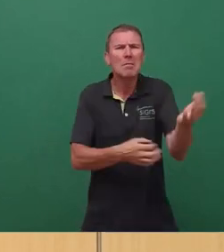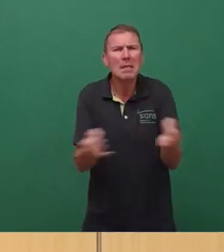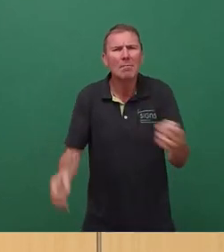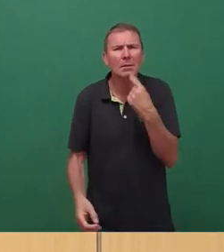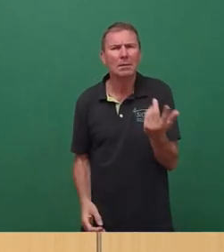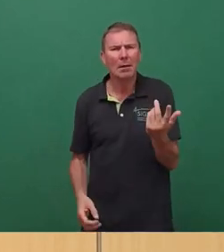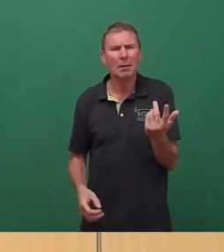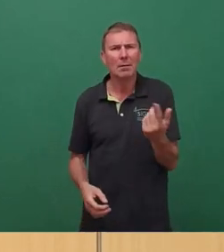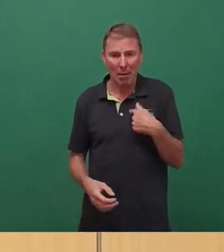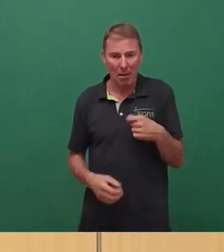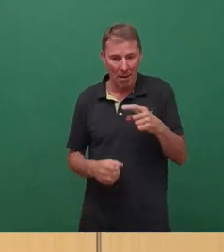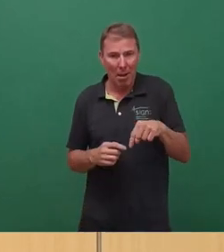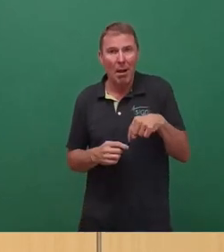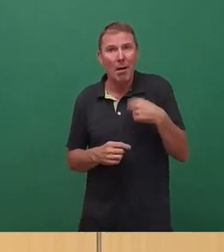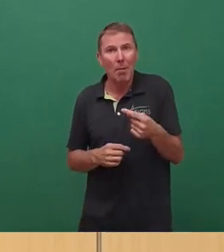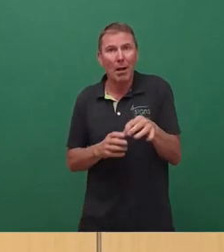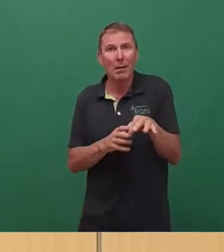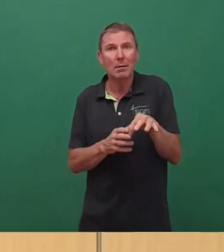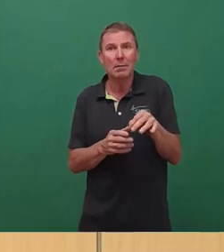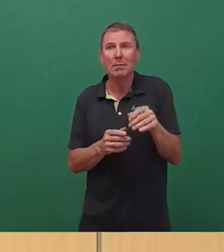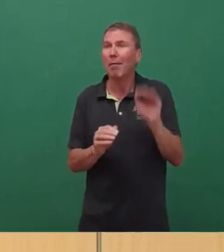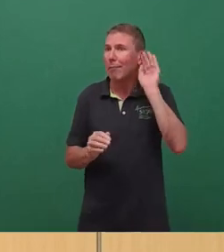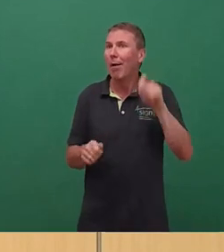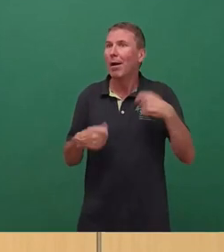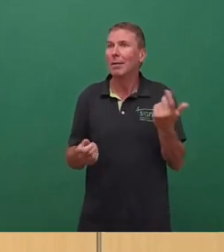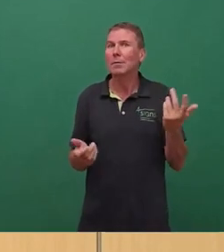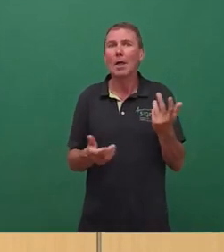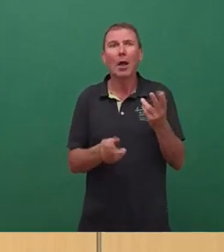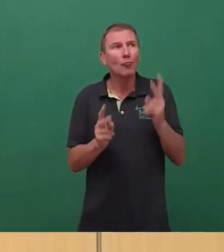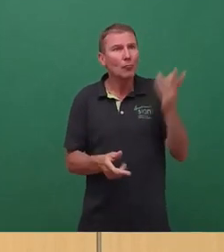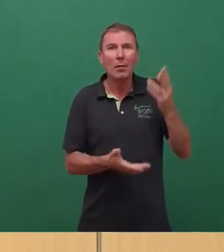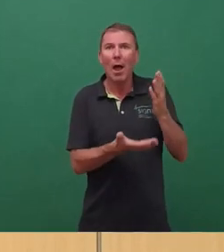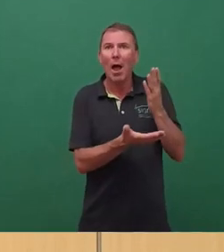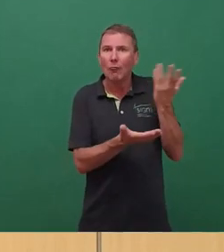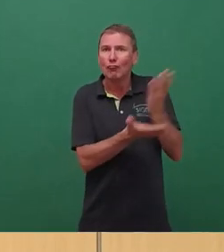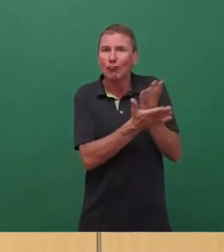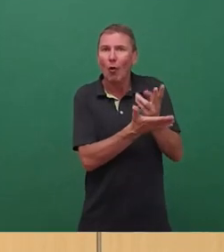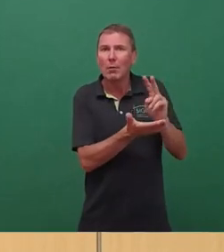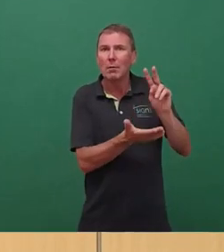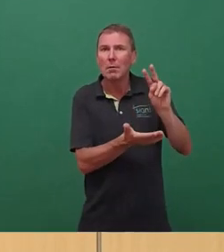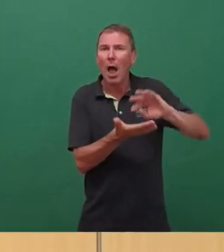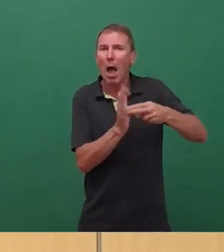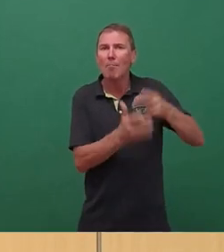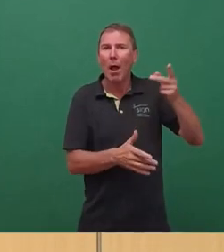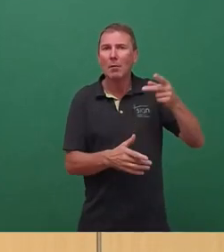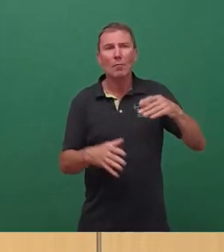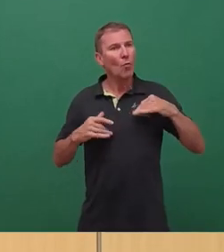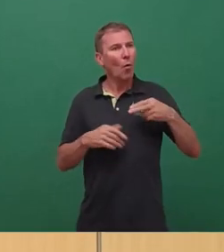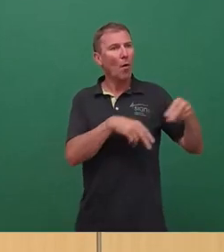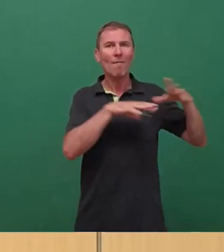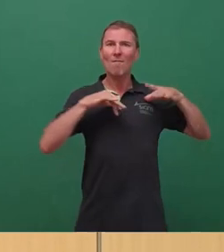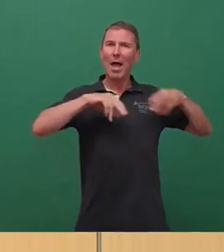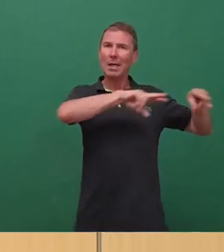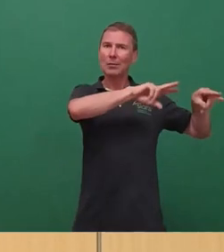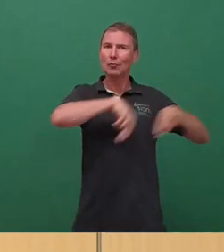ja bald rausfinden, was das wert ist. Denn die Stadt plant ja gerade. Und wenn wir jetzt aus den Ferien zurückkommen und wenn wir da noch ein